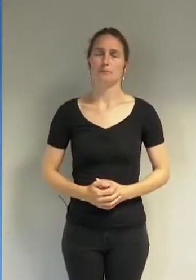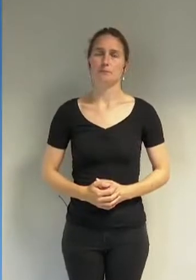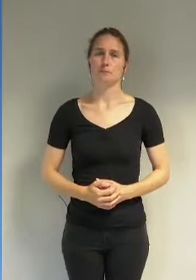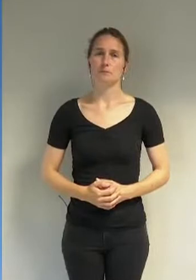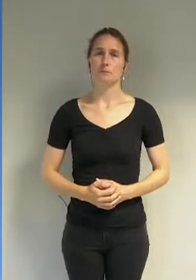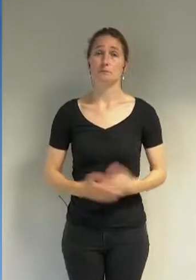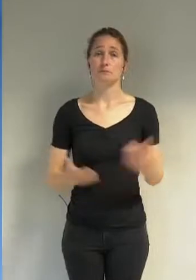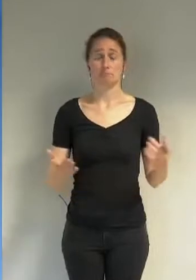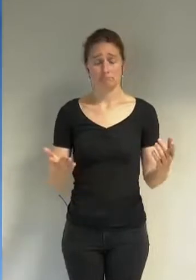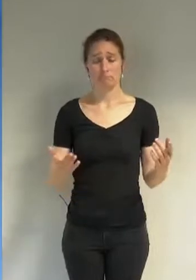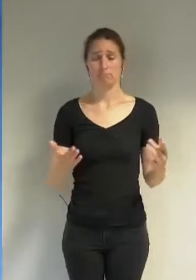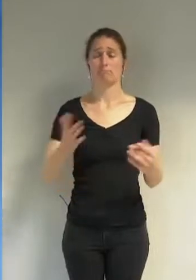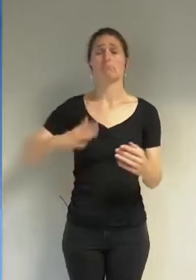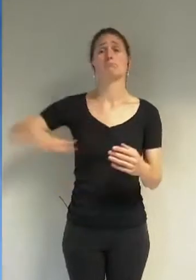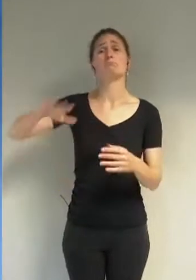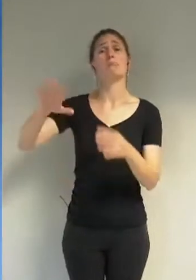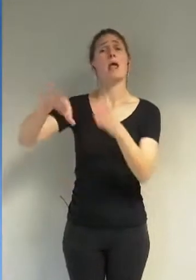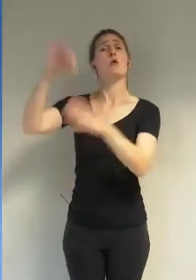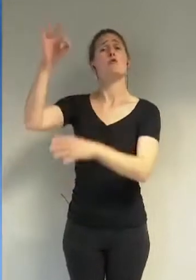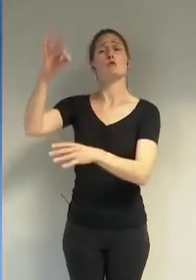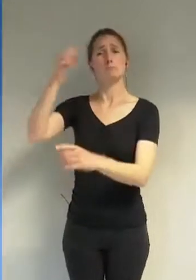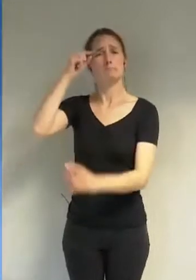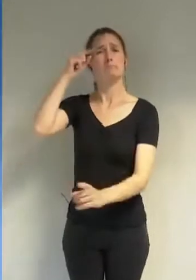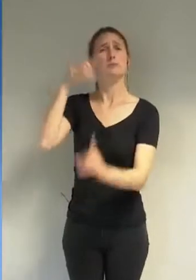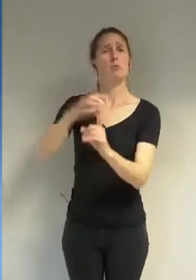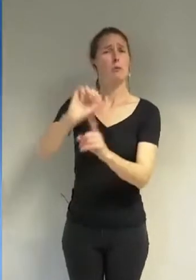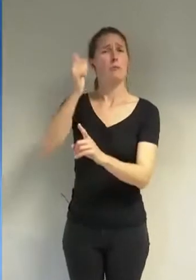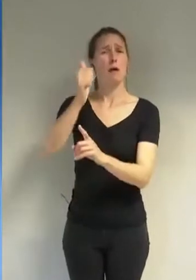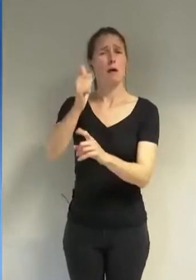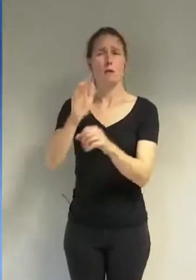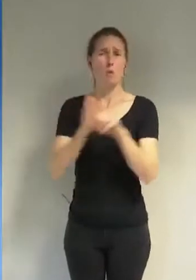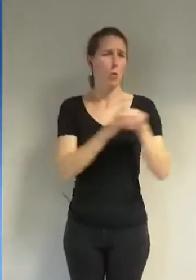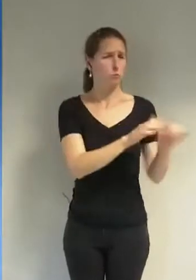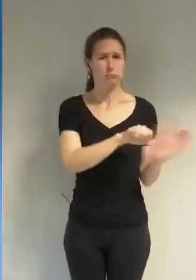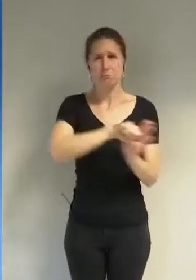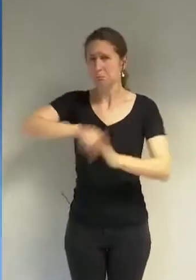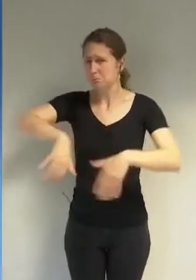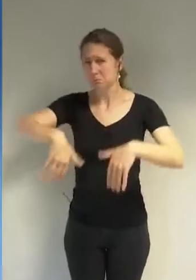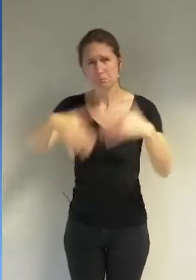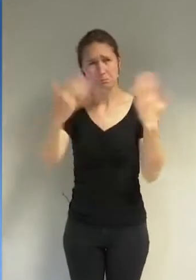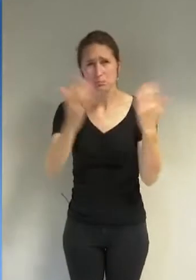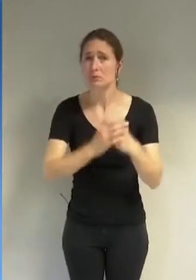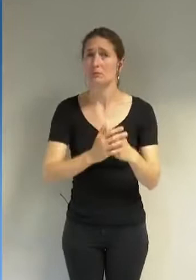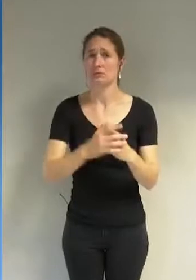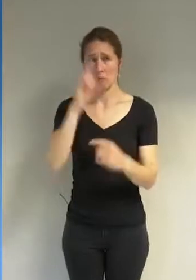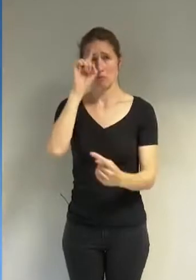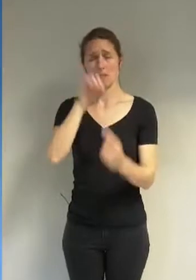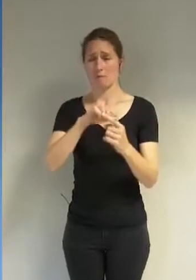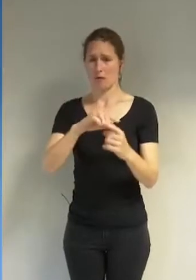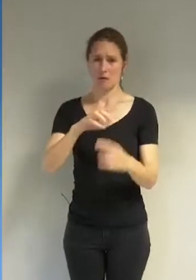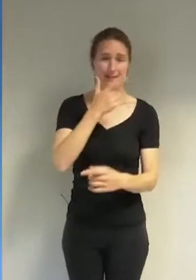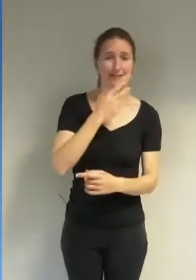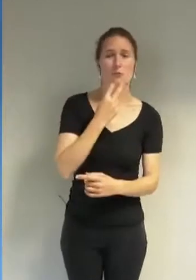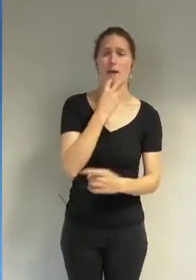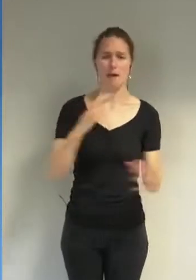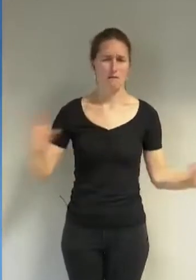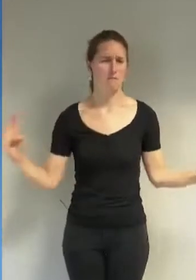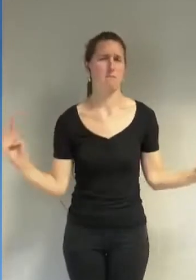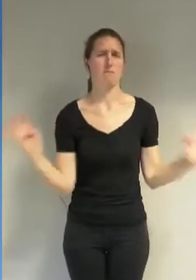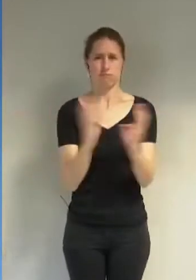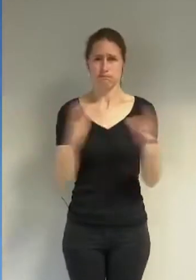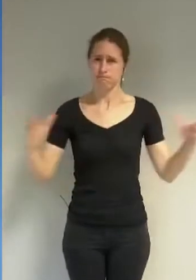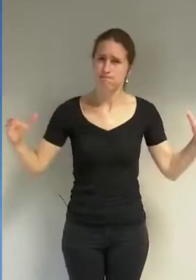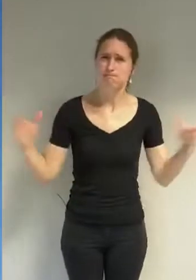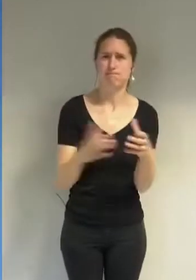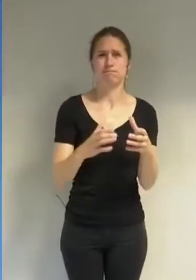La mission première des élus, quel que soit leur bord, quel que soit leur mandat, est de rassembler les citoyens, de les unir sous une seule bannière,